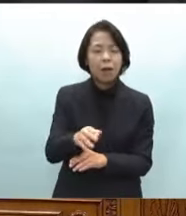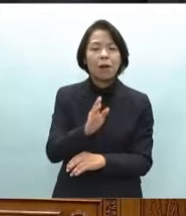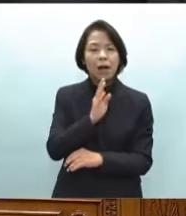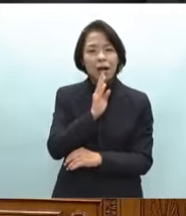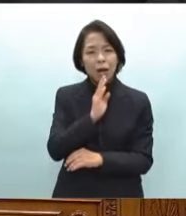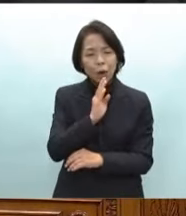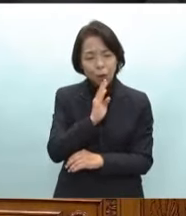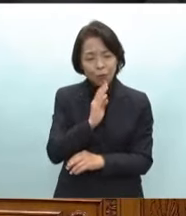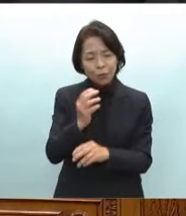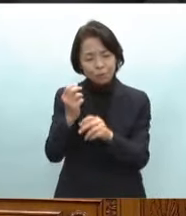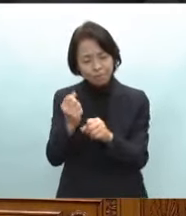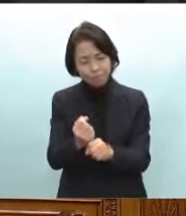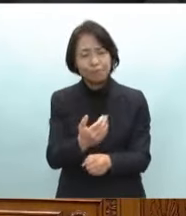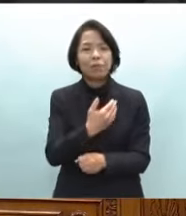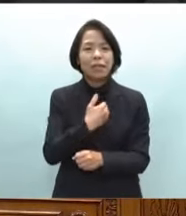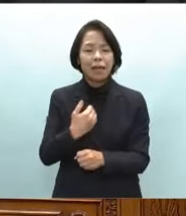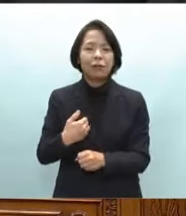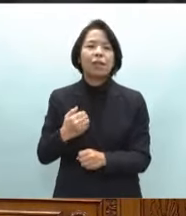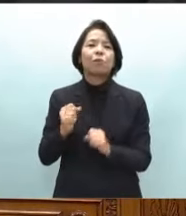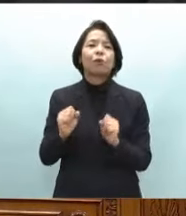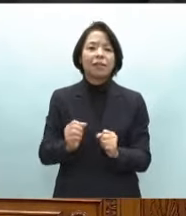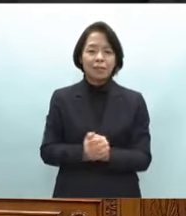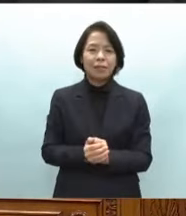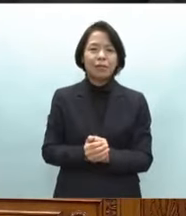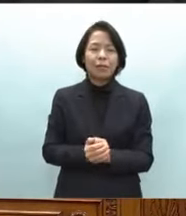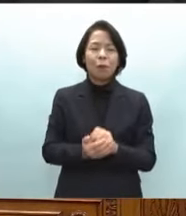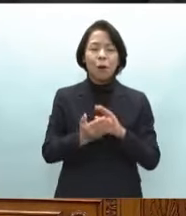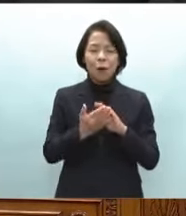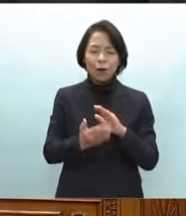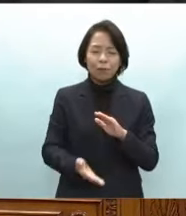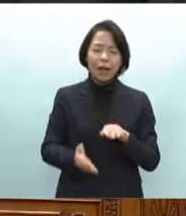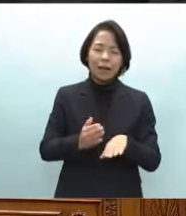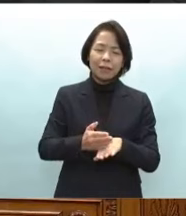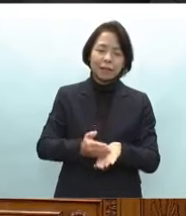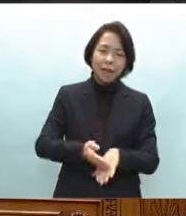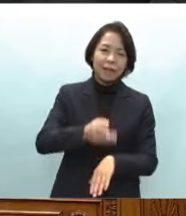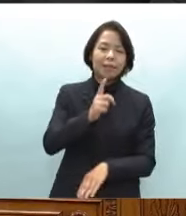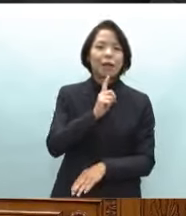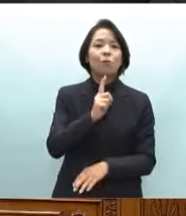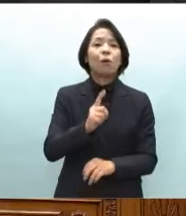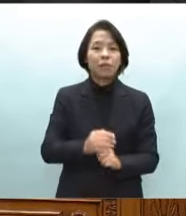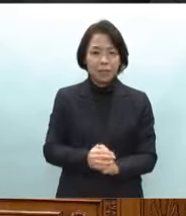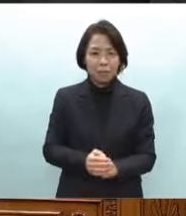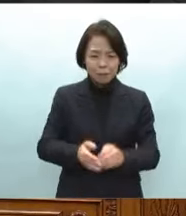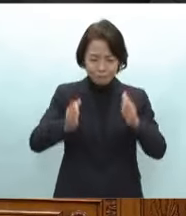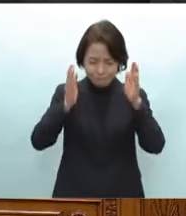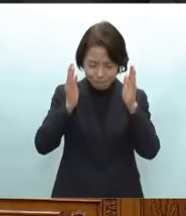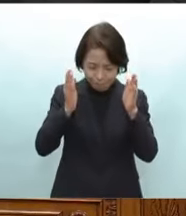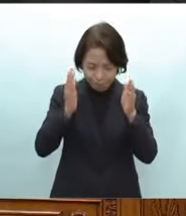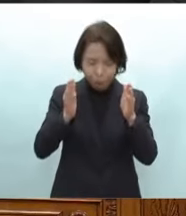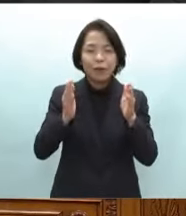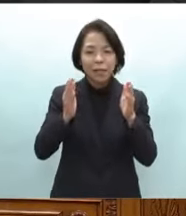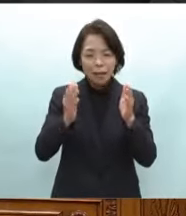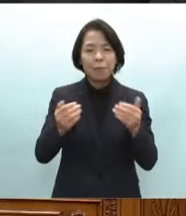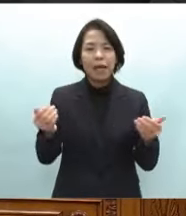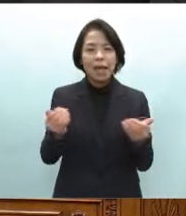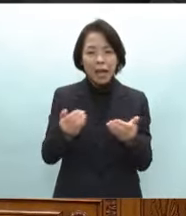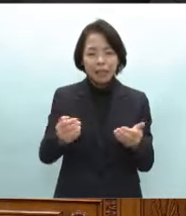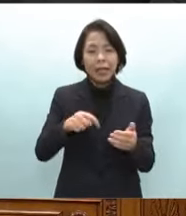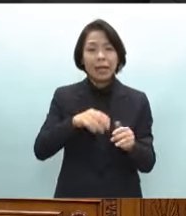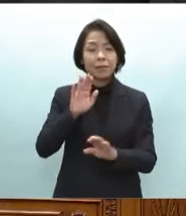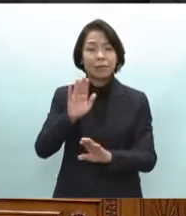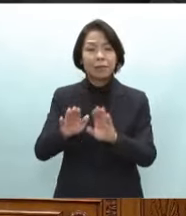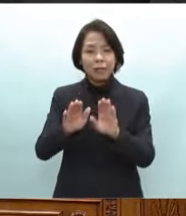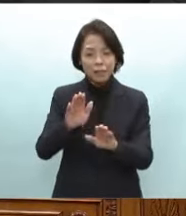しい存在であります深い感謝を捧げます黙々と働く若い自衛官に報えるような処遇を